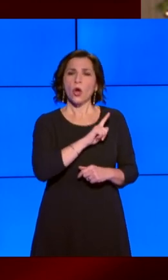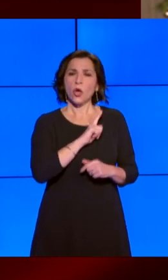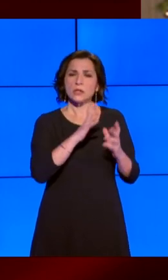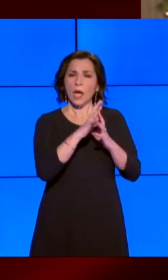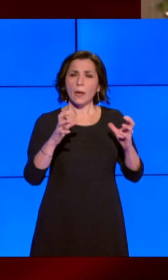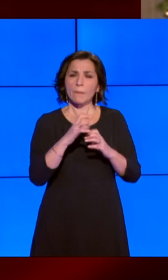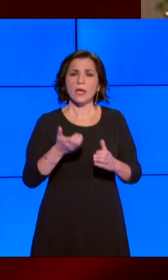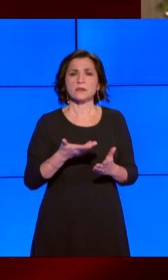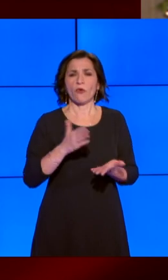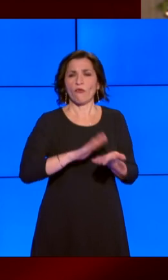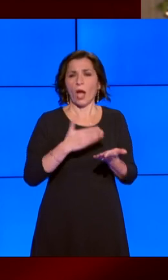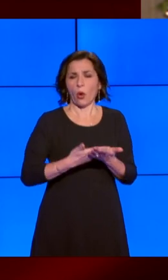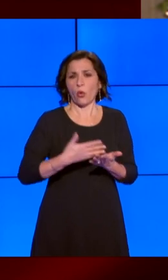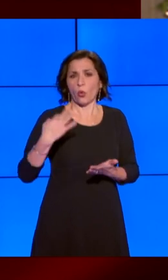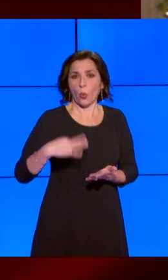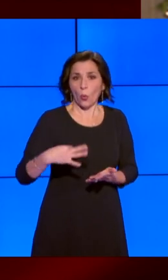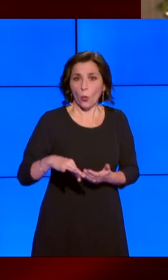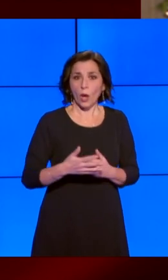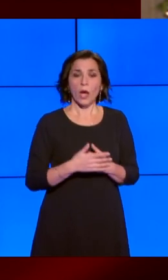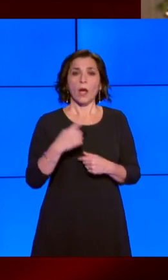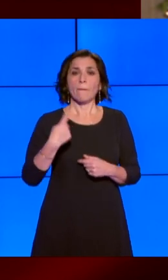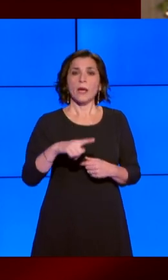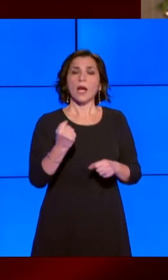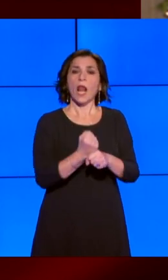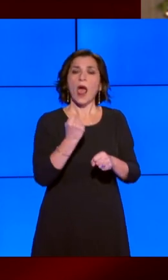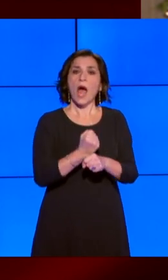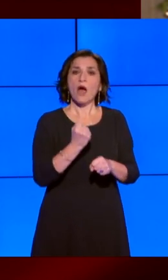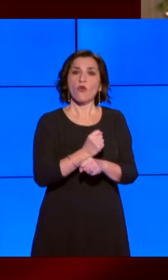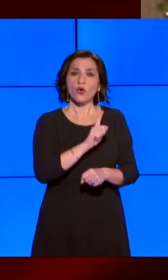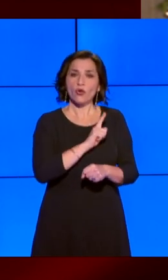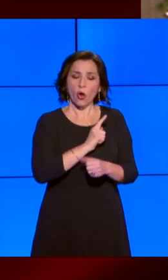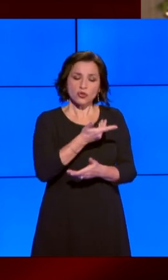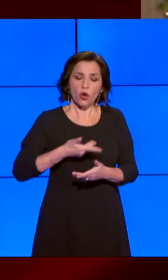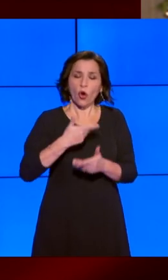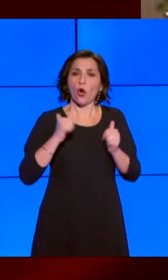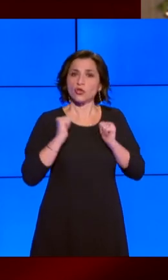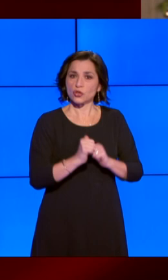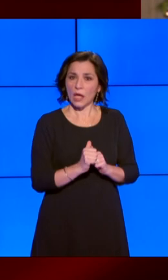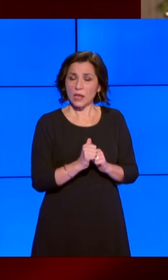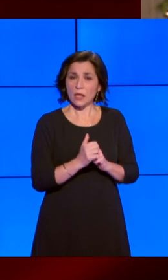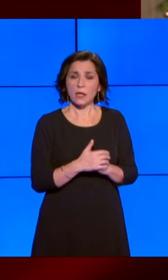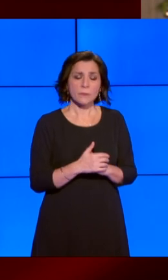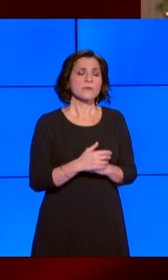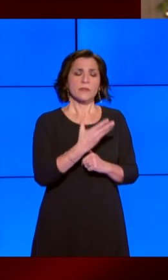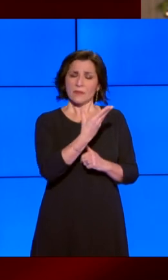per il lavoro dei nostri concittadini. Vi è una diffusa domanda d'Italia.